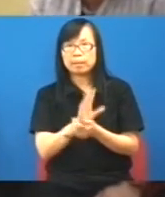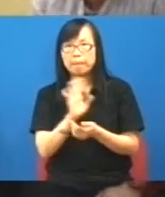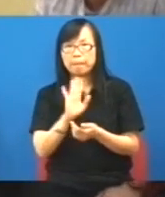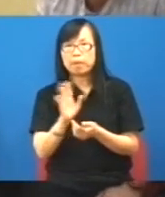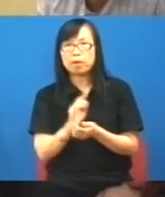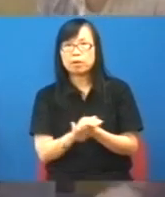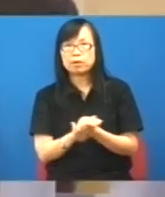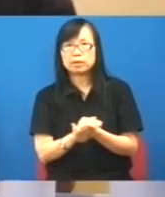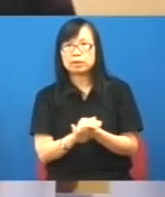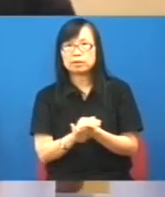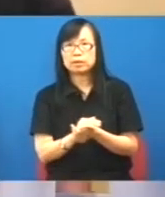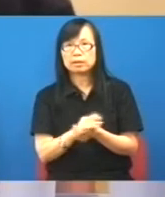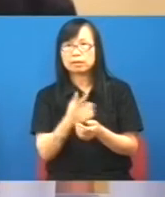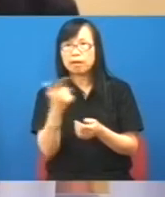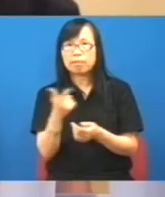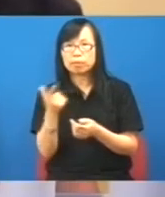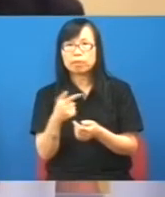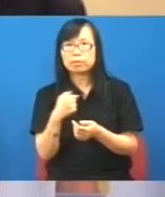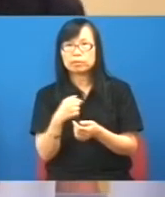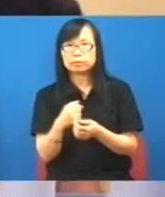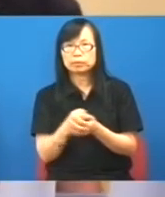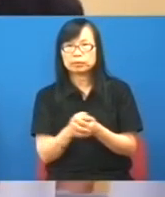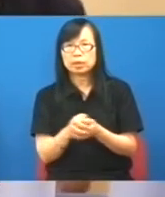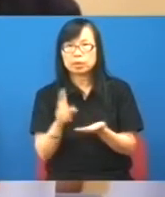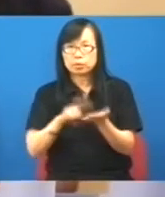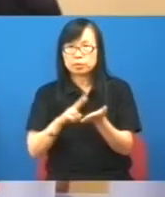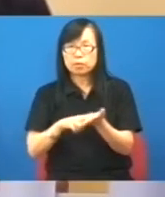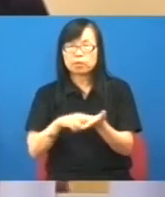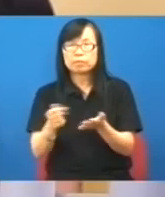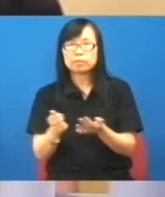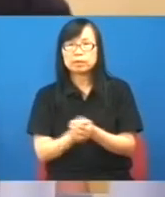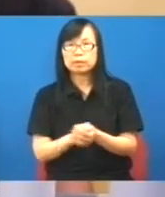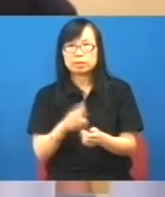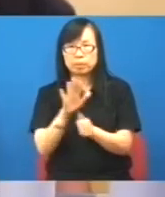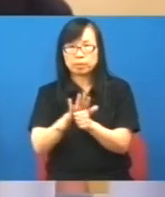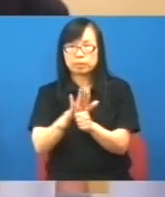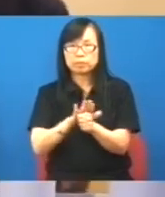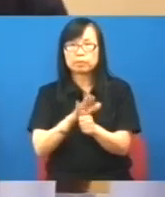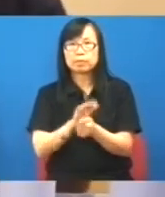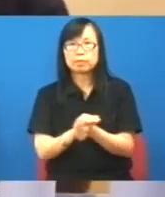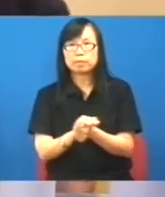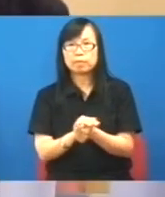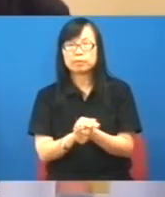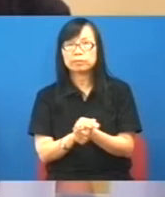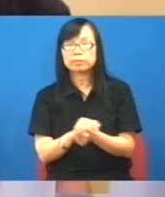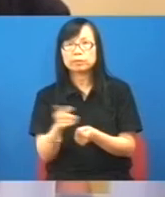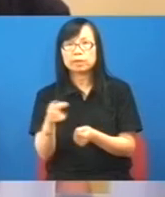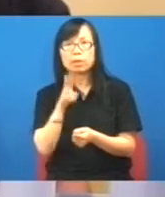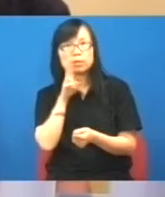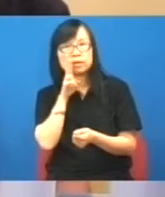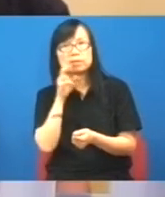不可以過分盡順要保持這個警惕就等於招一樣